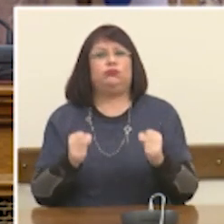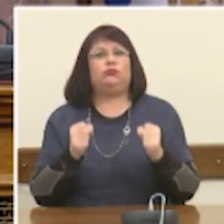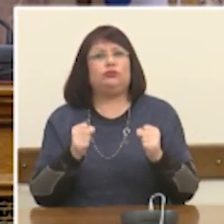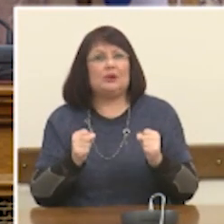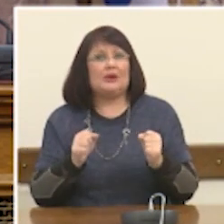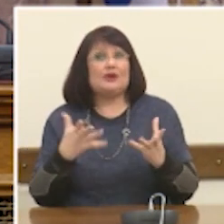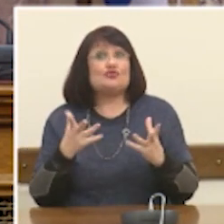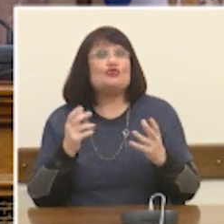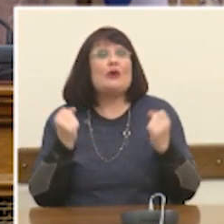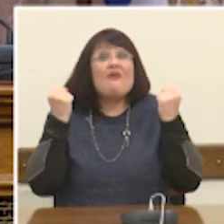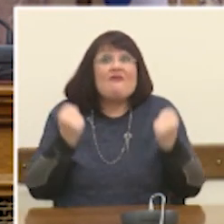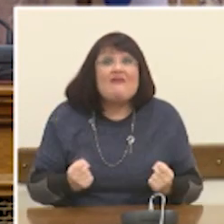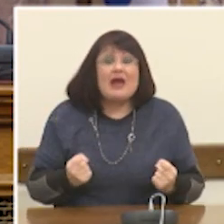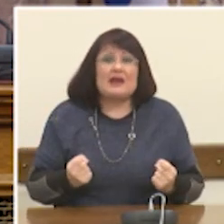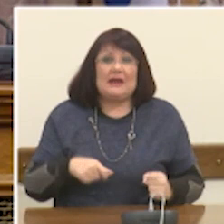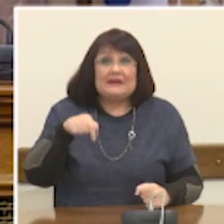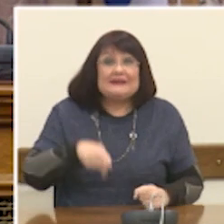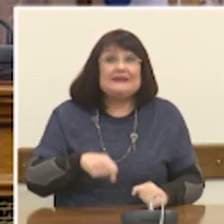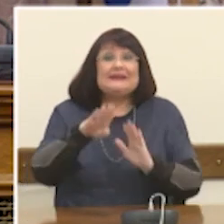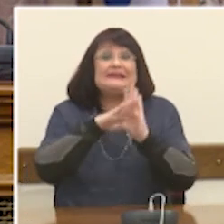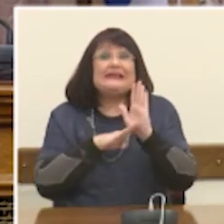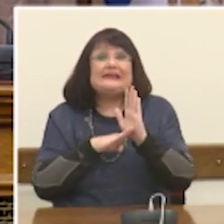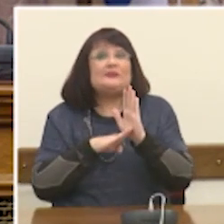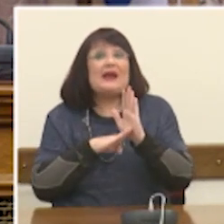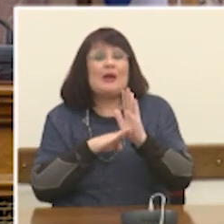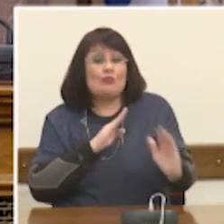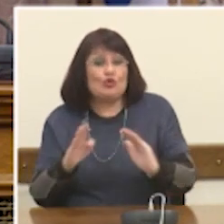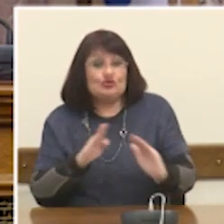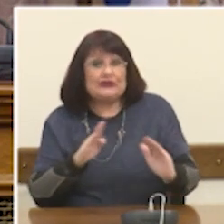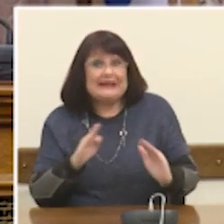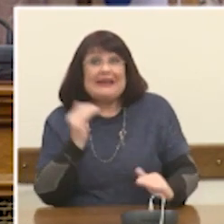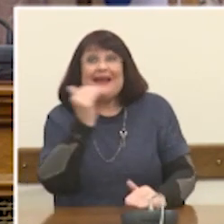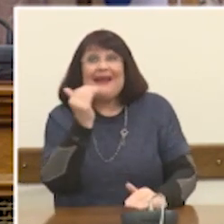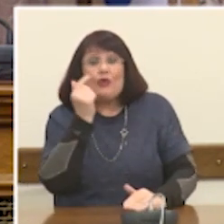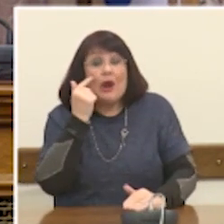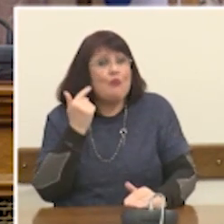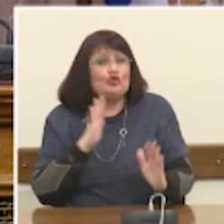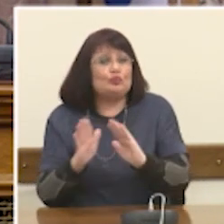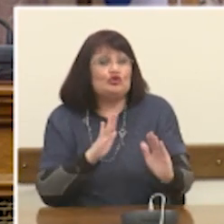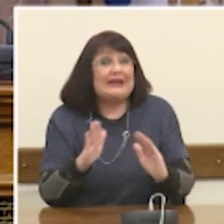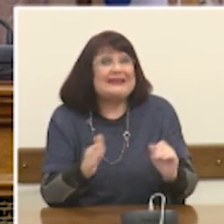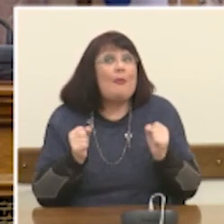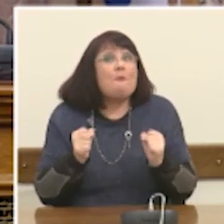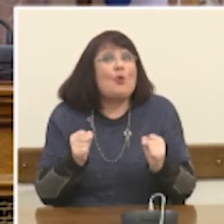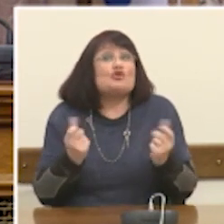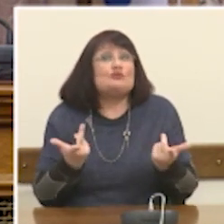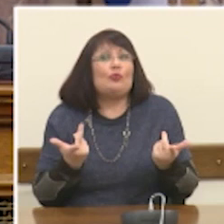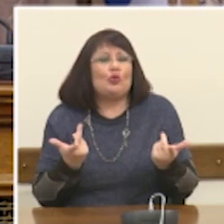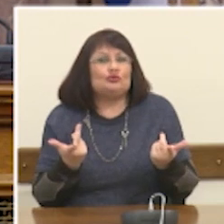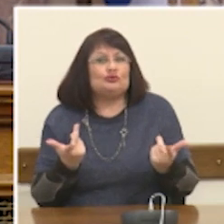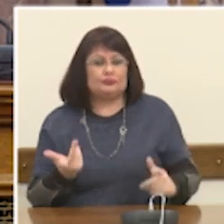σεισμών. Και γνωρίζουμε ότι σήμερα το σύστημα της αντισυσμικής προστασίας χρειάζεται ταχύτατα ένα σημαντικό εξυγχρονισμό. Θα ήμασταν